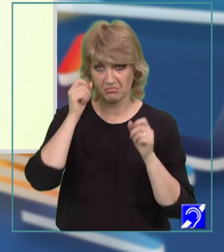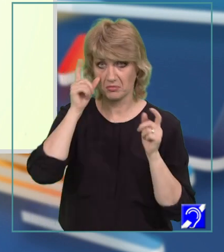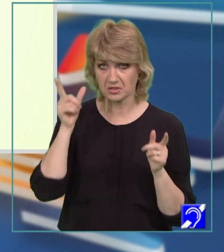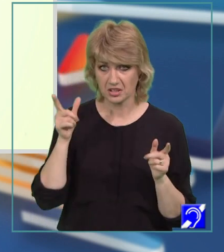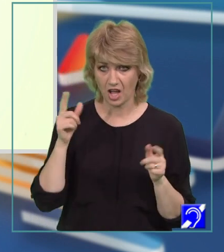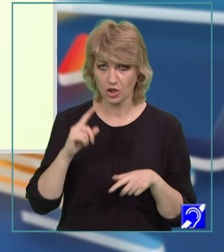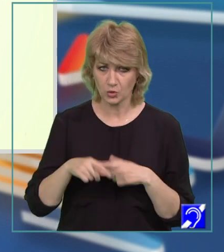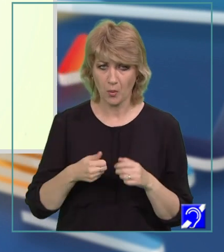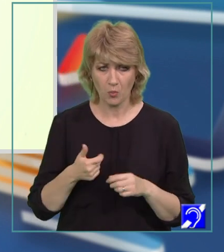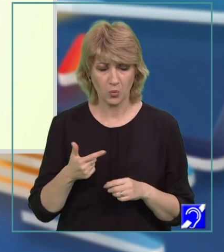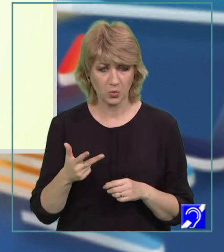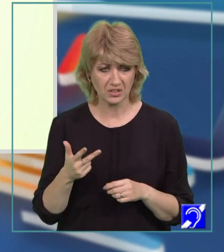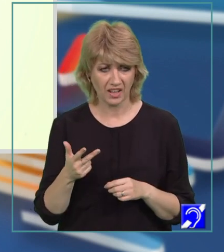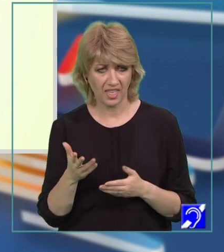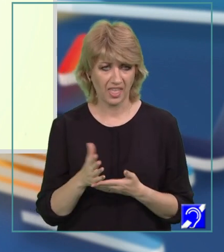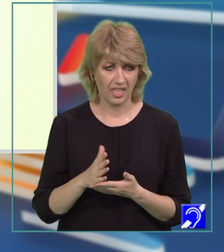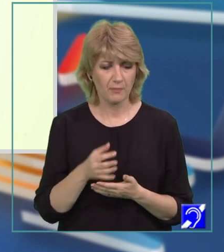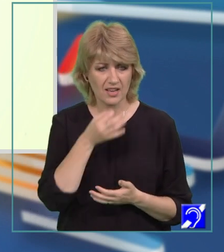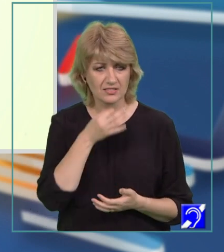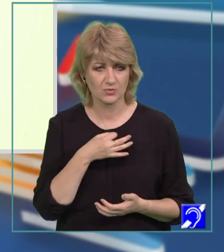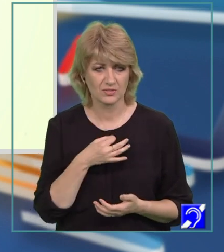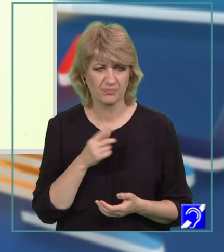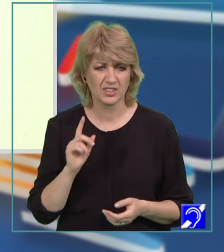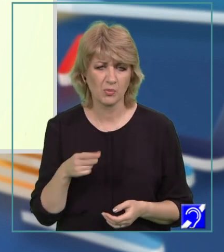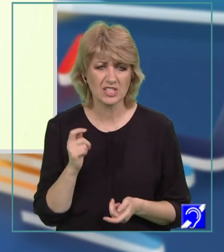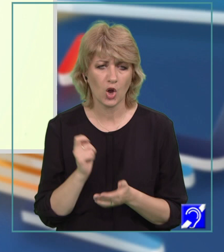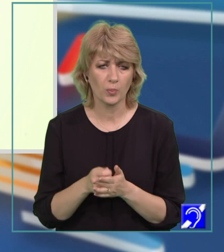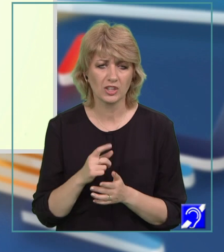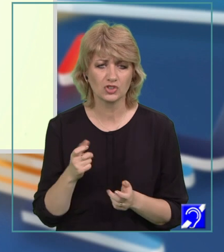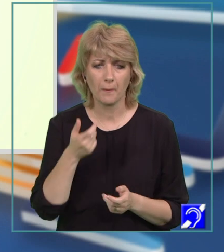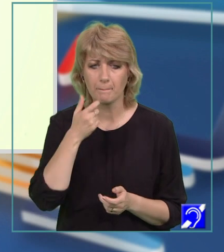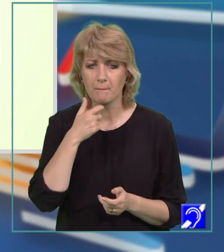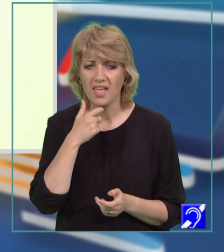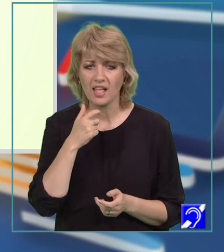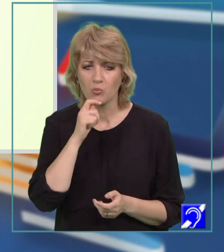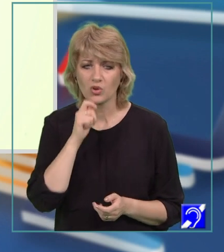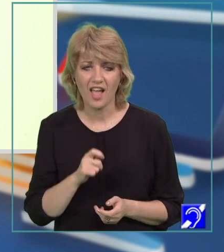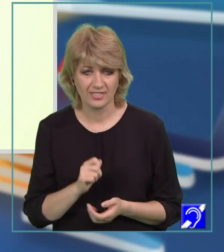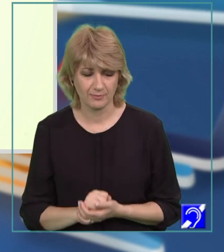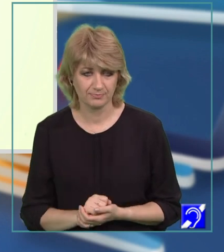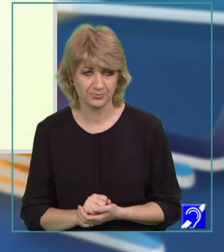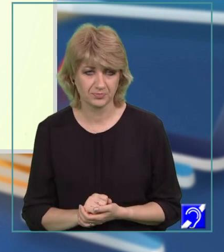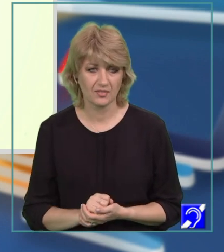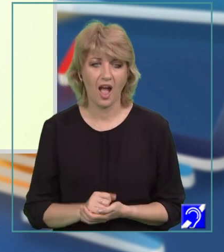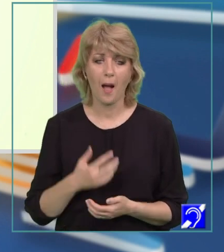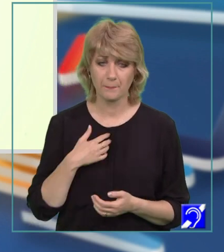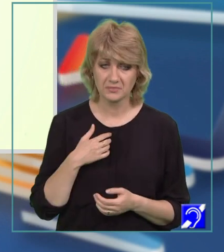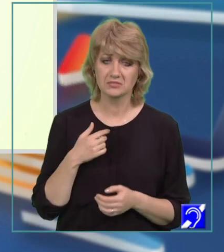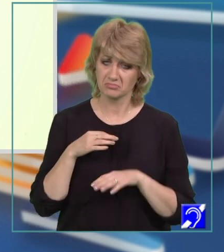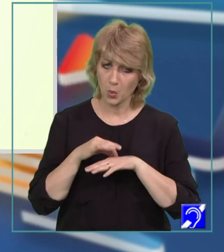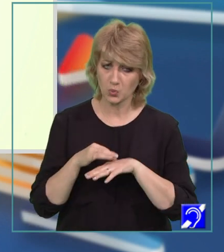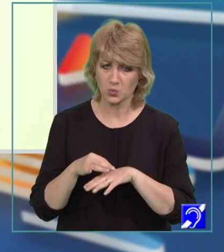După multe ezitări, mi-a mărturisit. Trebuie să cumpăr niște mere murate. Am